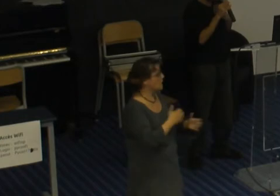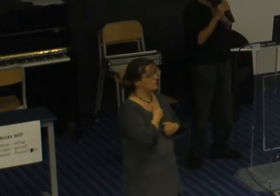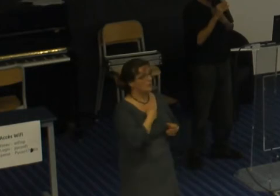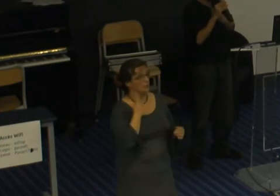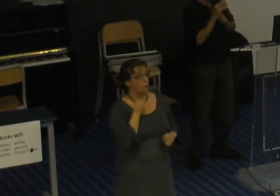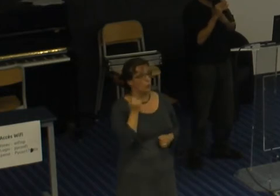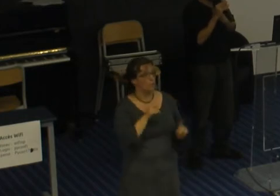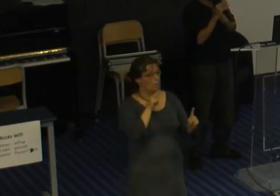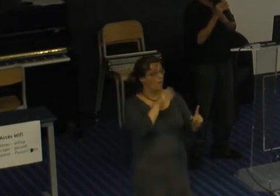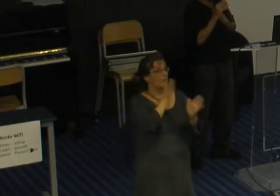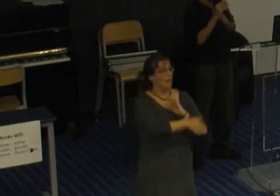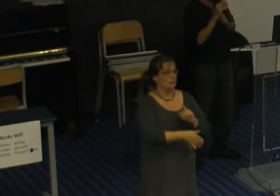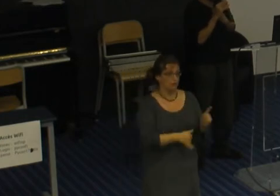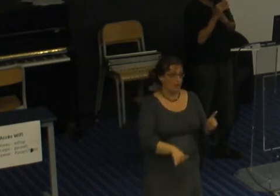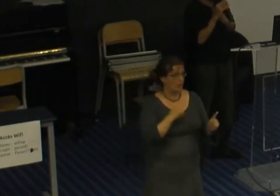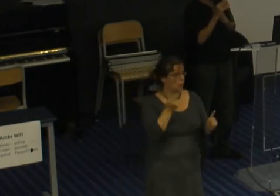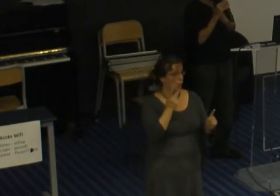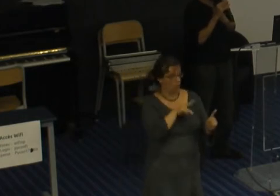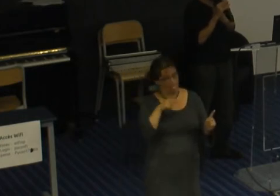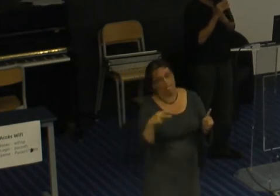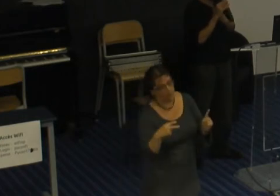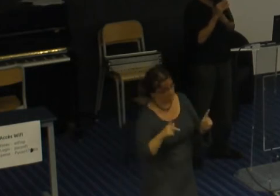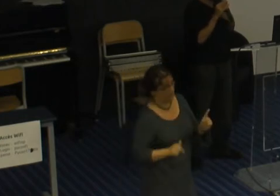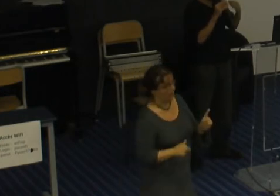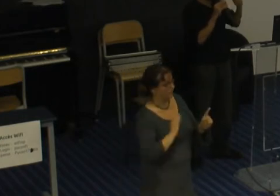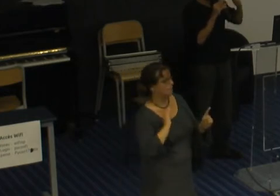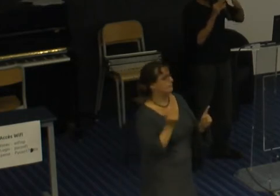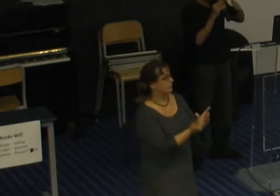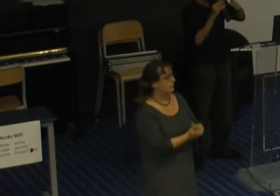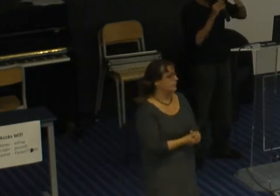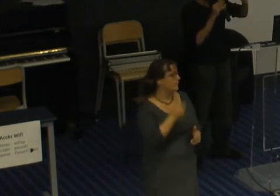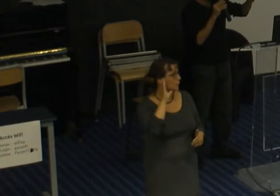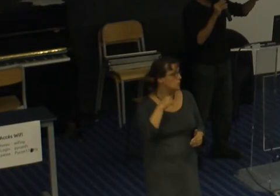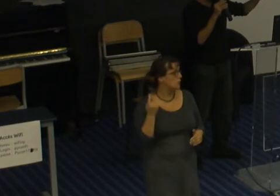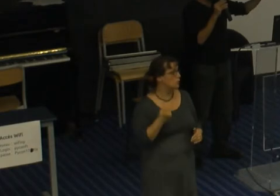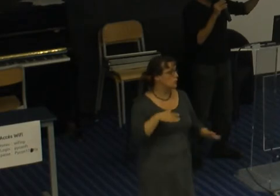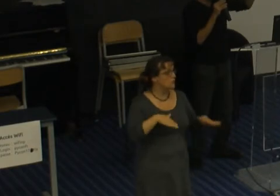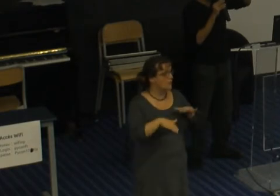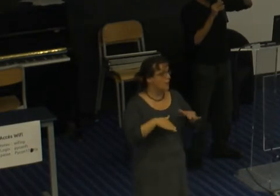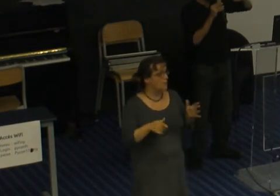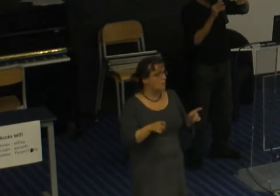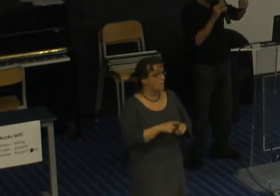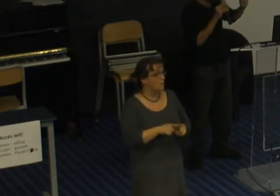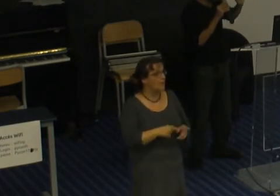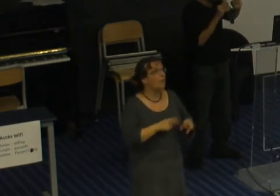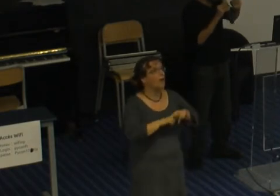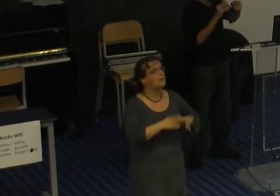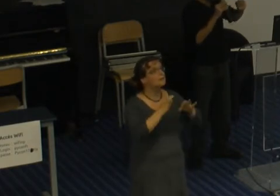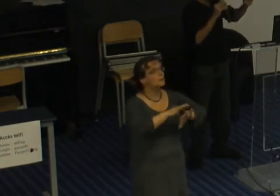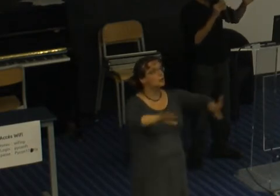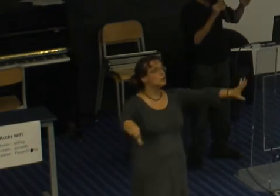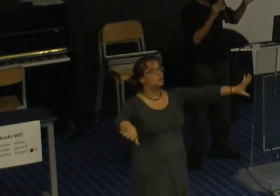et que ben du coup ben c'est comme un système et tout ben on dérive toujours il me reste 10 minutes ok